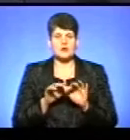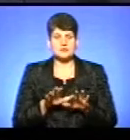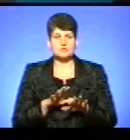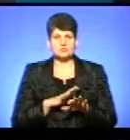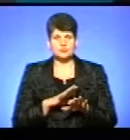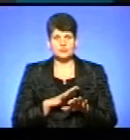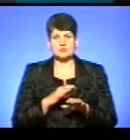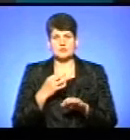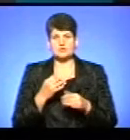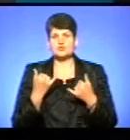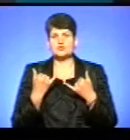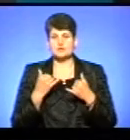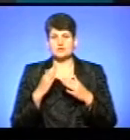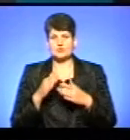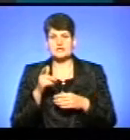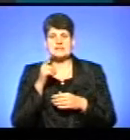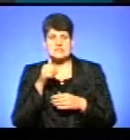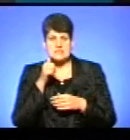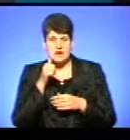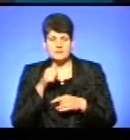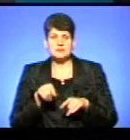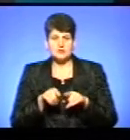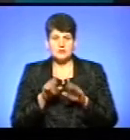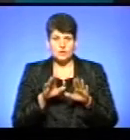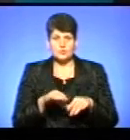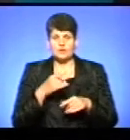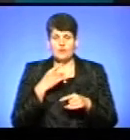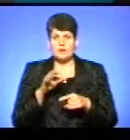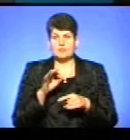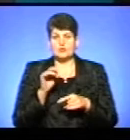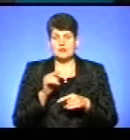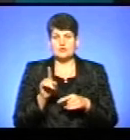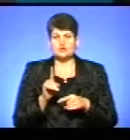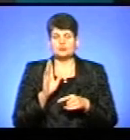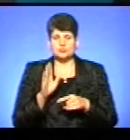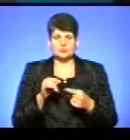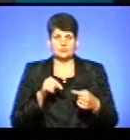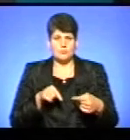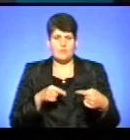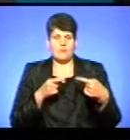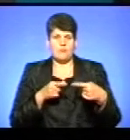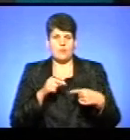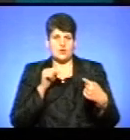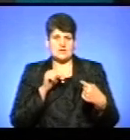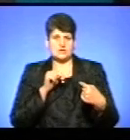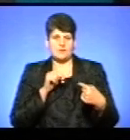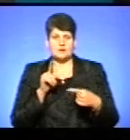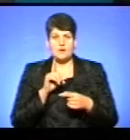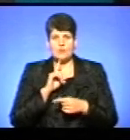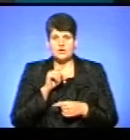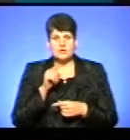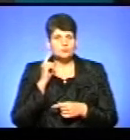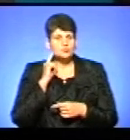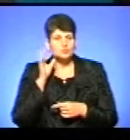анонсовано на сьогодні і на завтра. також тернополяни говорять про те, що готові протестувати, поки їх не почують,